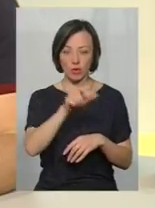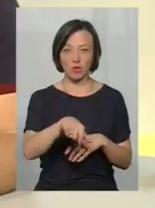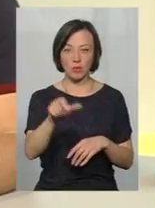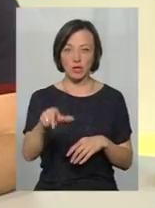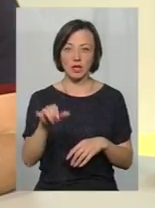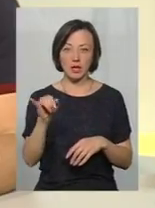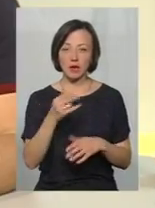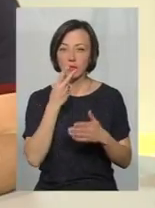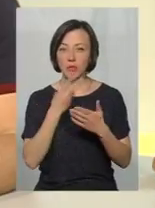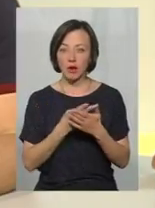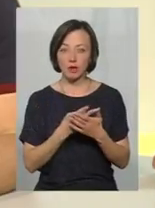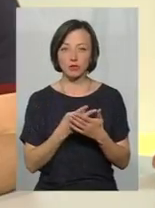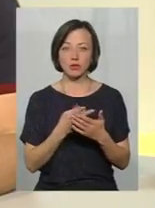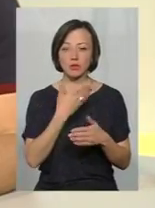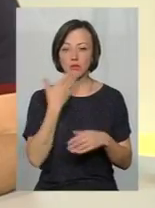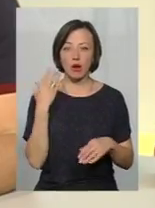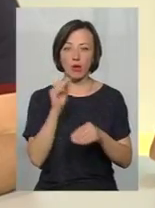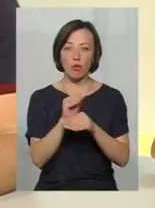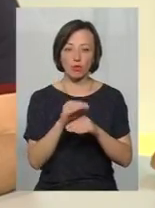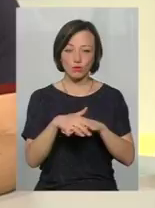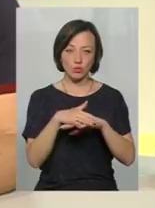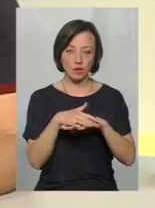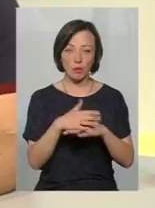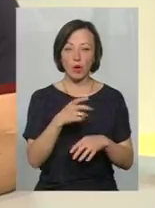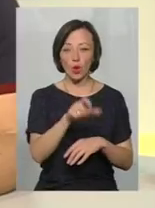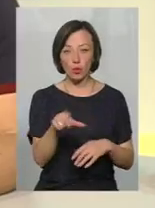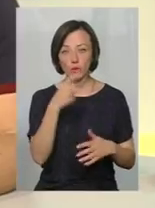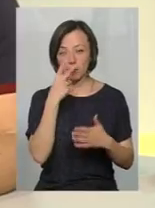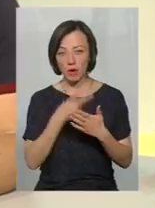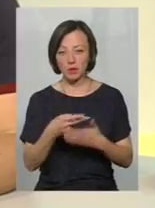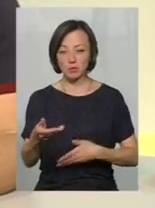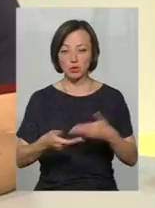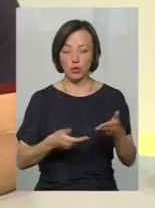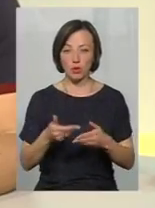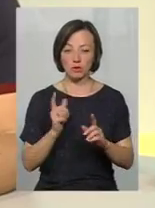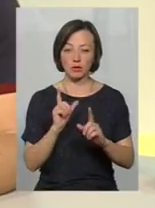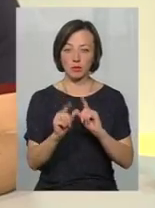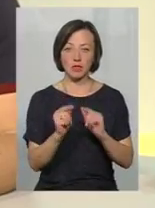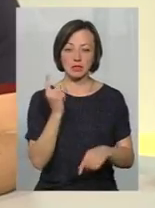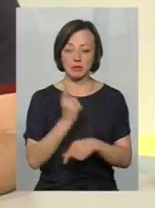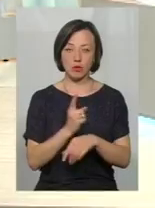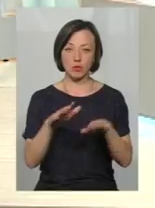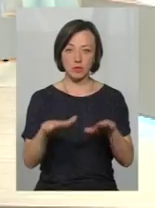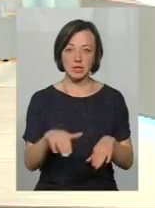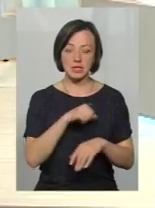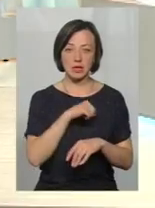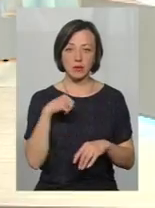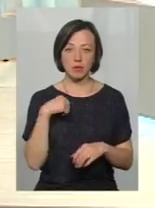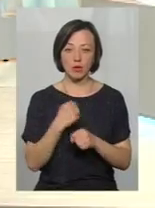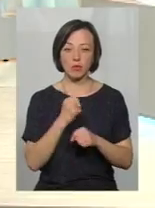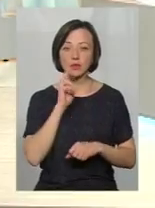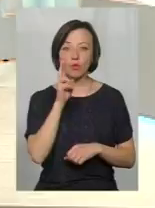І тому ми бачимо, що немає спільного осуду. От якби люди бачили, як пішоход переходить дорогу за оборонному місці, вони самі роблять